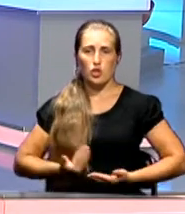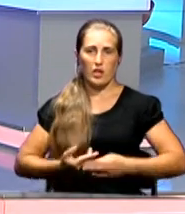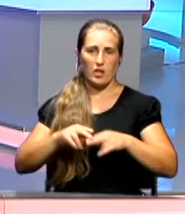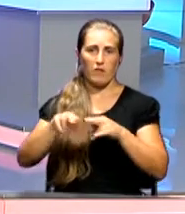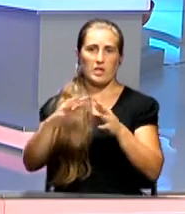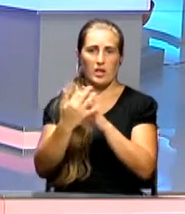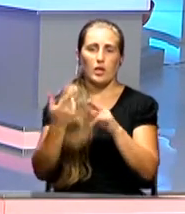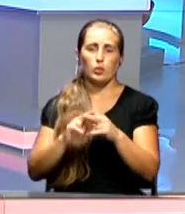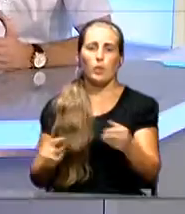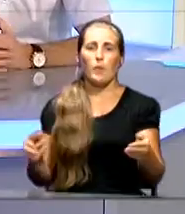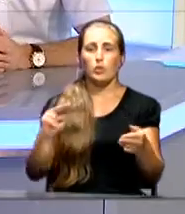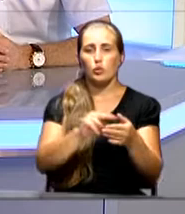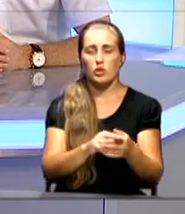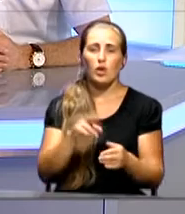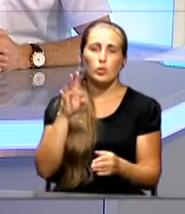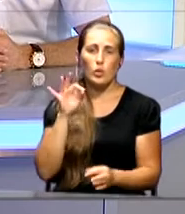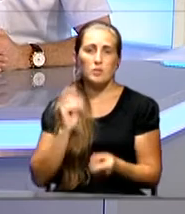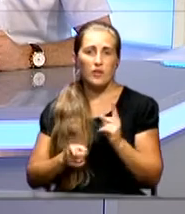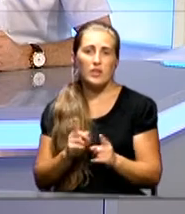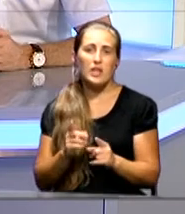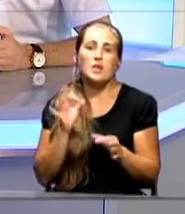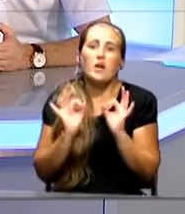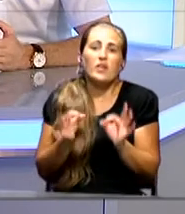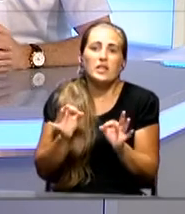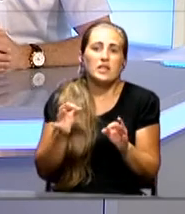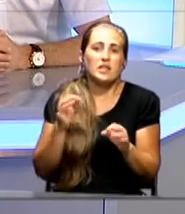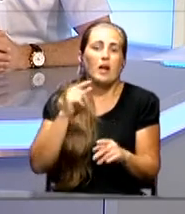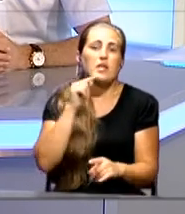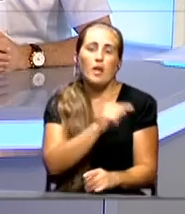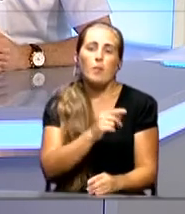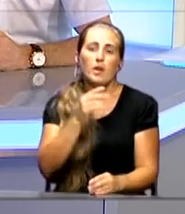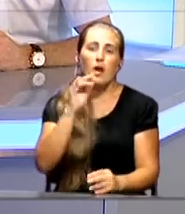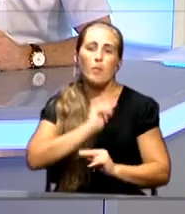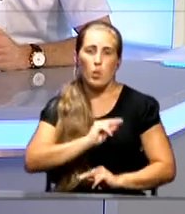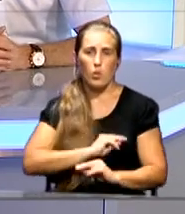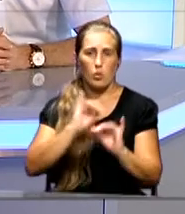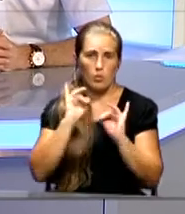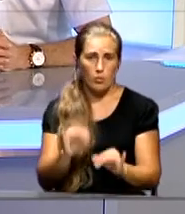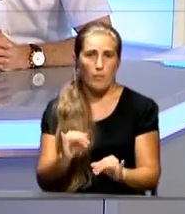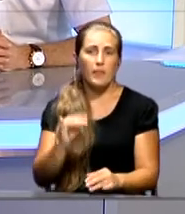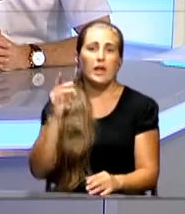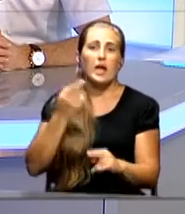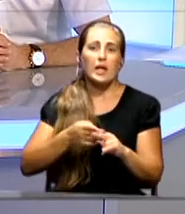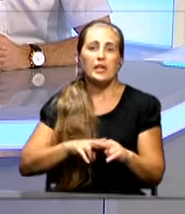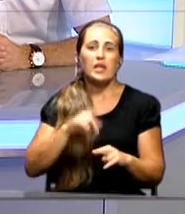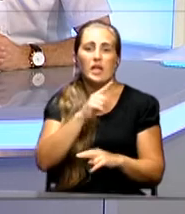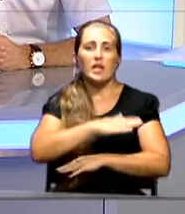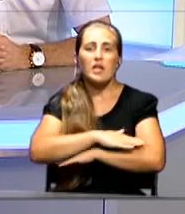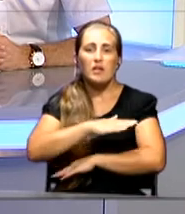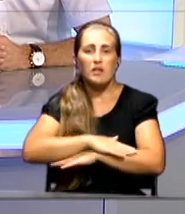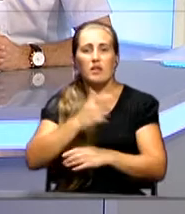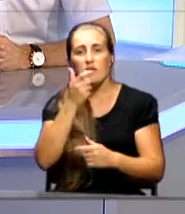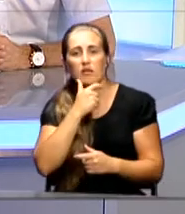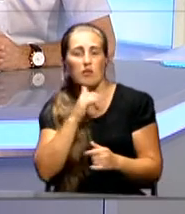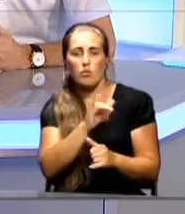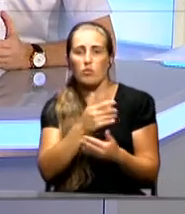которые подключены. Ну, справедливости, надо сказать, что очистные сооружения, они работают крайне плохо, они соответствуют тем критериям, стандартам, которые